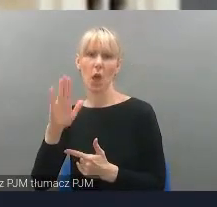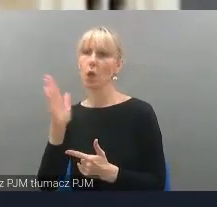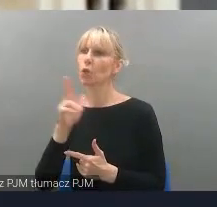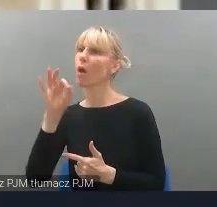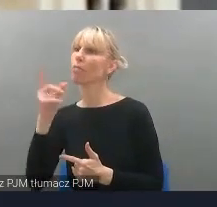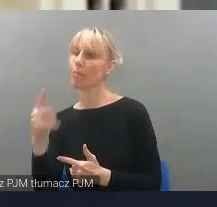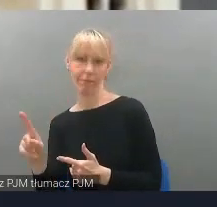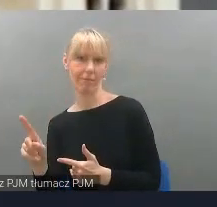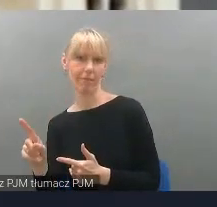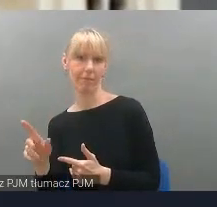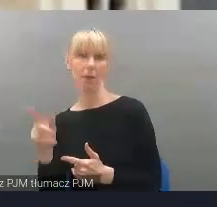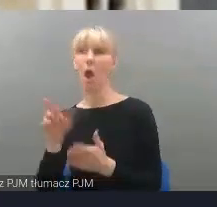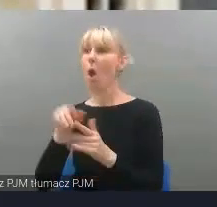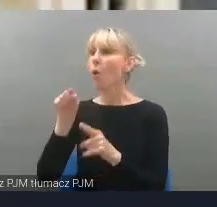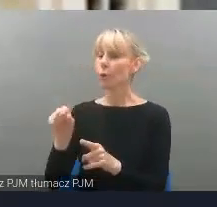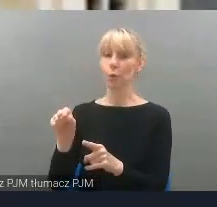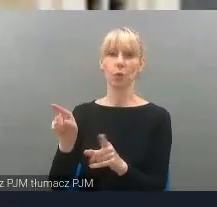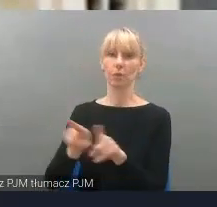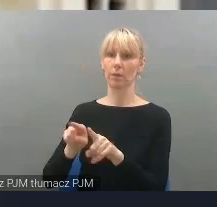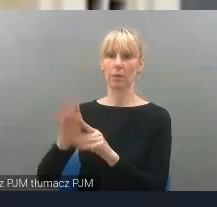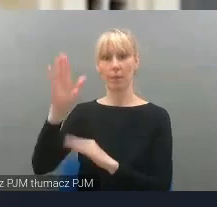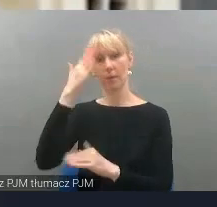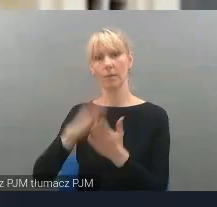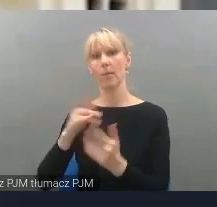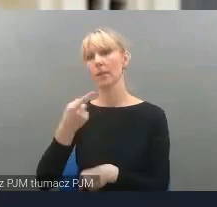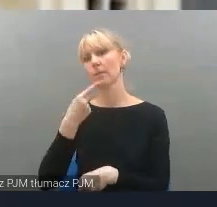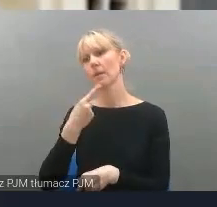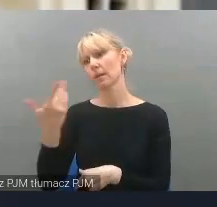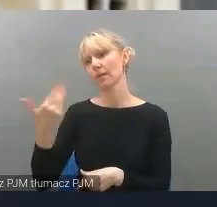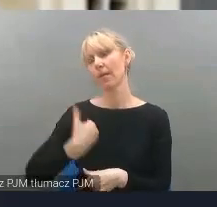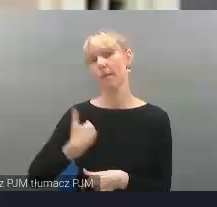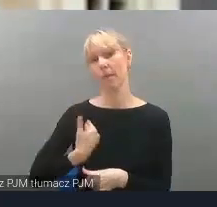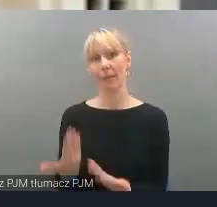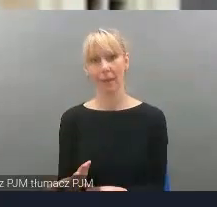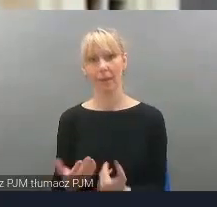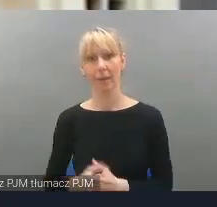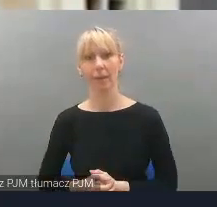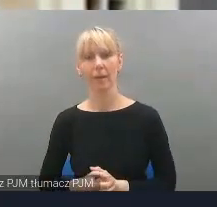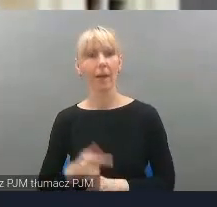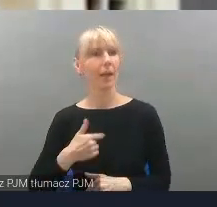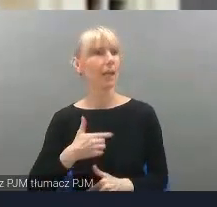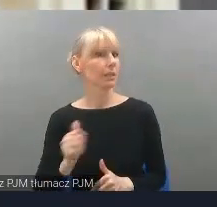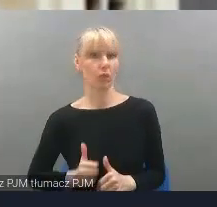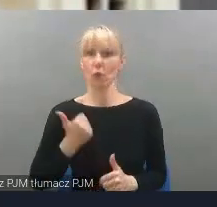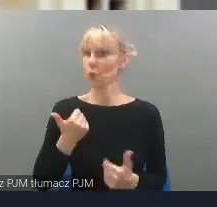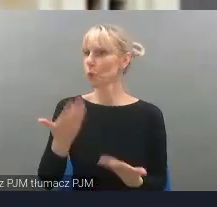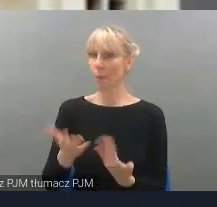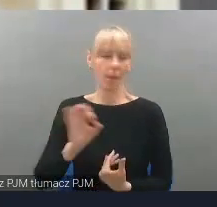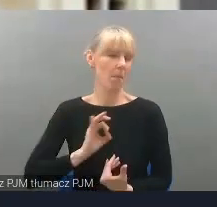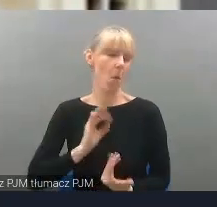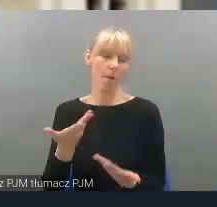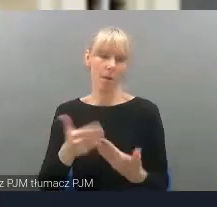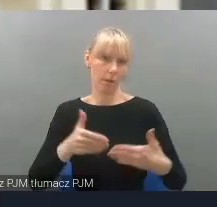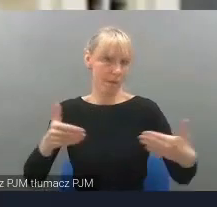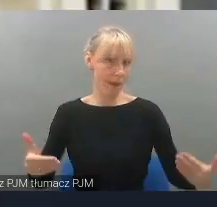nieprawda. Może spokojnie przyjdę na nasz spektakl i będzie miał też napisy po angielsku. Więc pod tym względem jestem bardzo dumny z naszego teatru. Rzeczywiście bardzo intensywnie